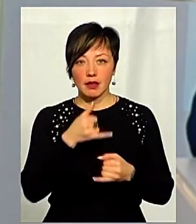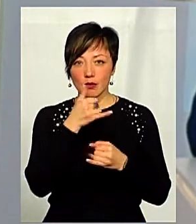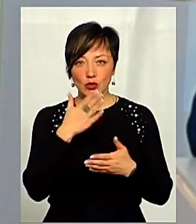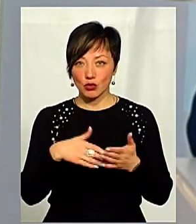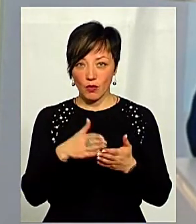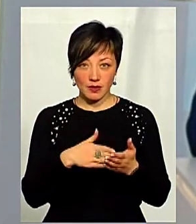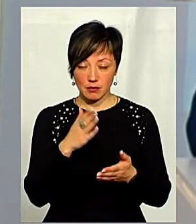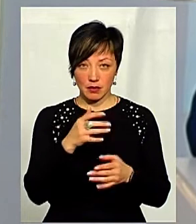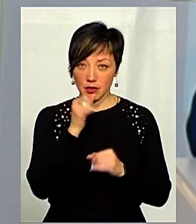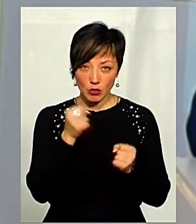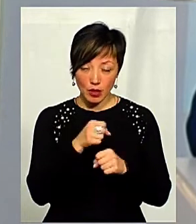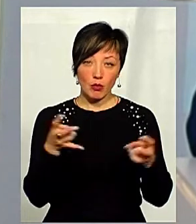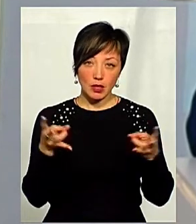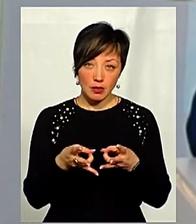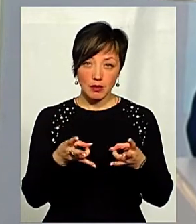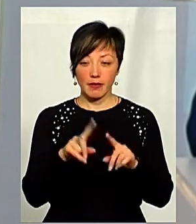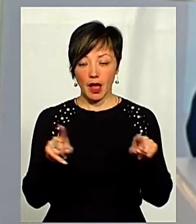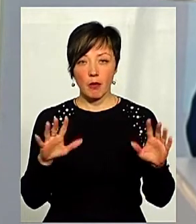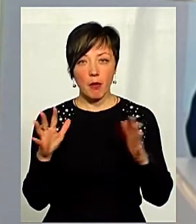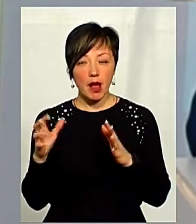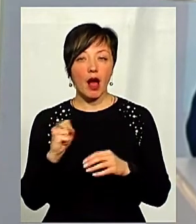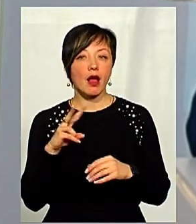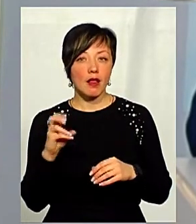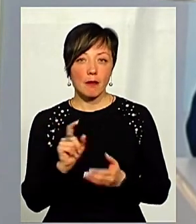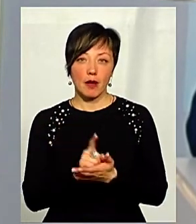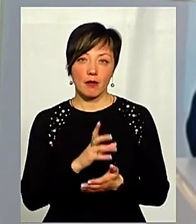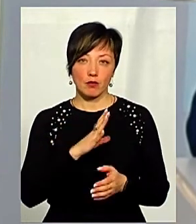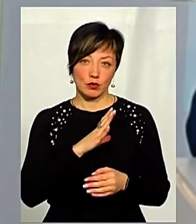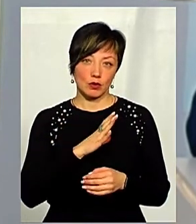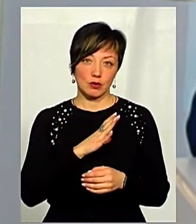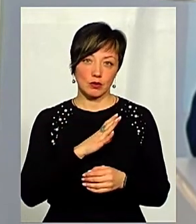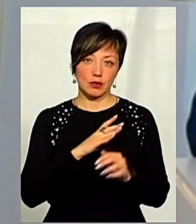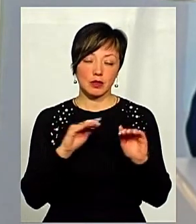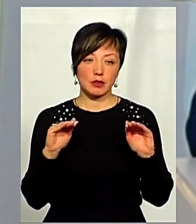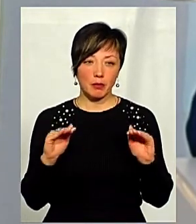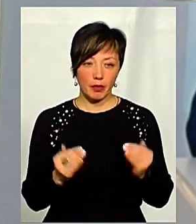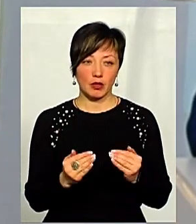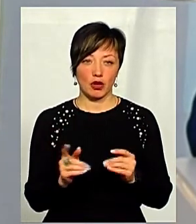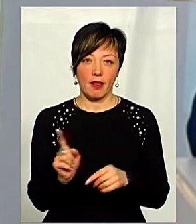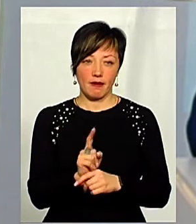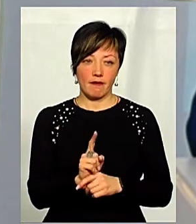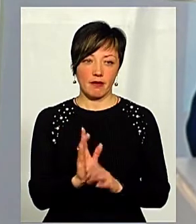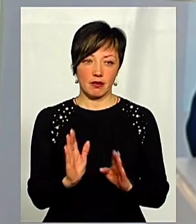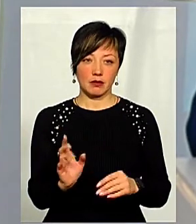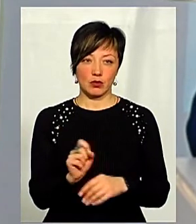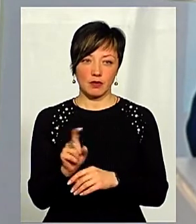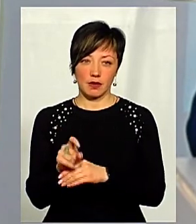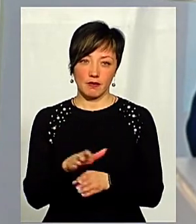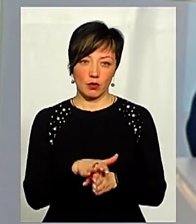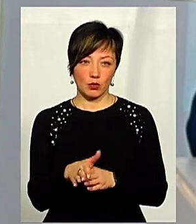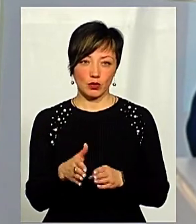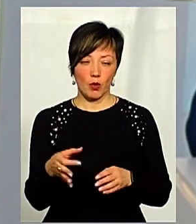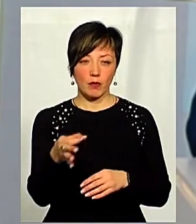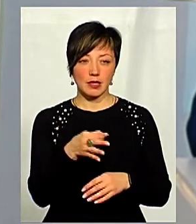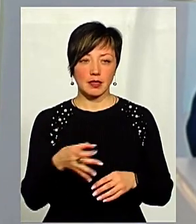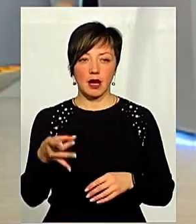ліквідувати зовнішність. Зовсім вона є потрібною в деяких моментах. Але вона має бути якось адекватною до тих завдань, які виконують